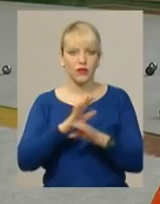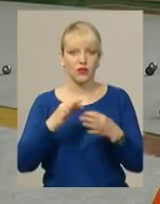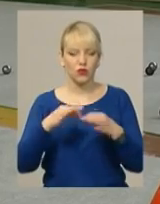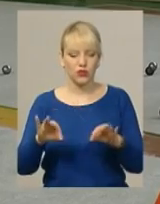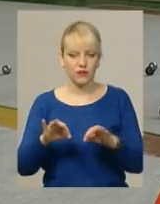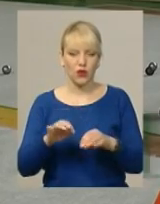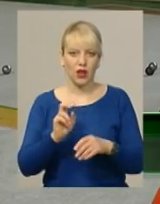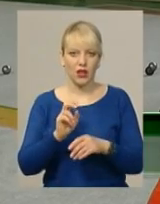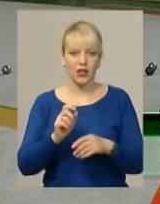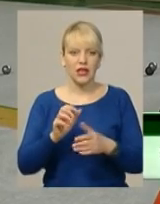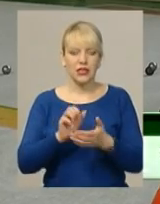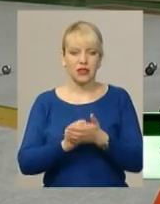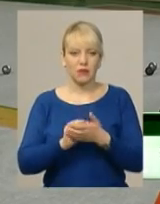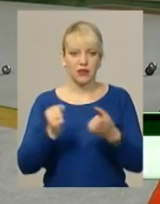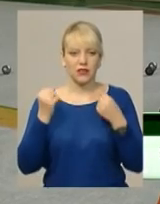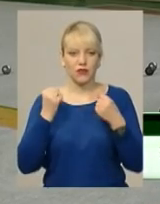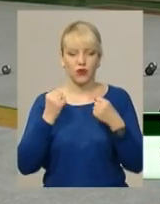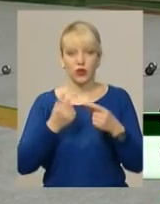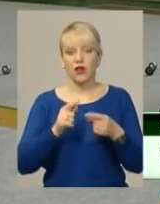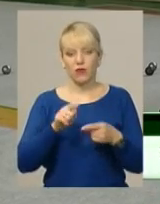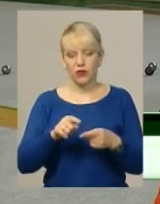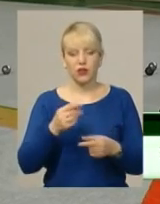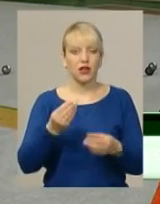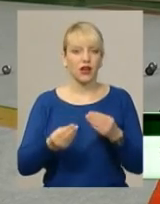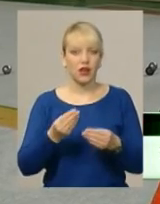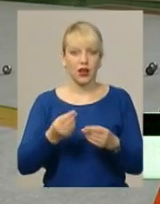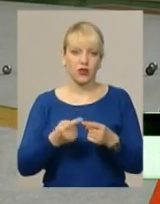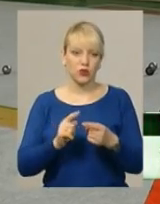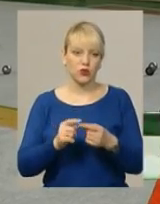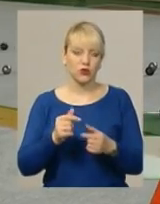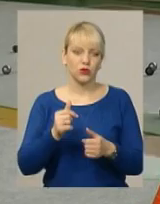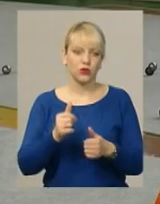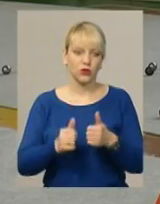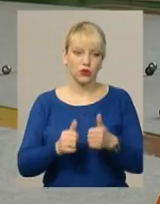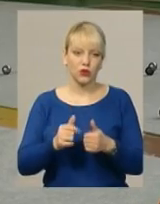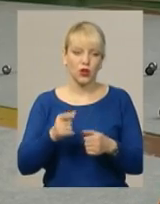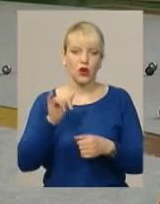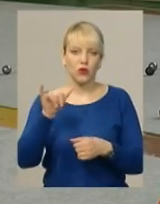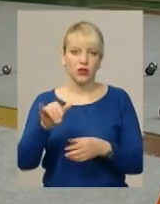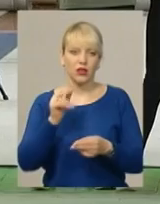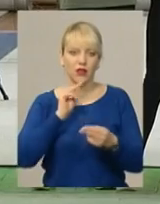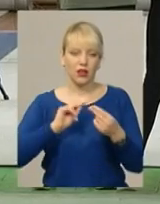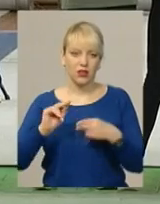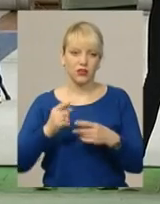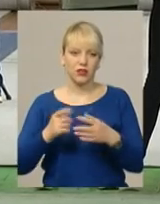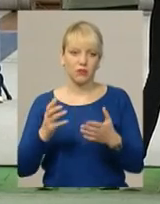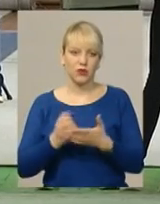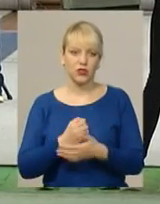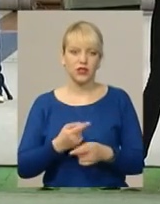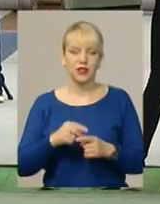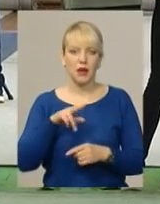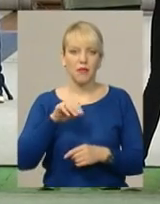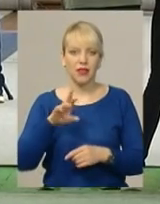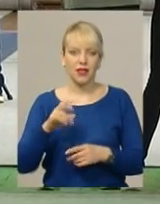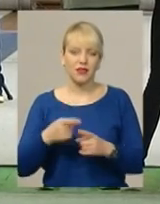класі є три дівчинки і один хлопчик. І вони теж грають в цю гру. І, до речі, в них найкраще це виходить. Петанк – гра з